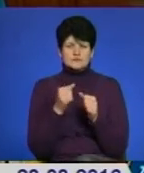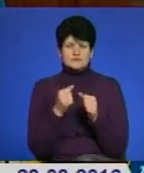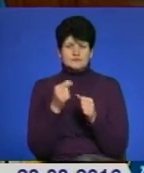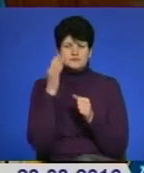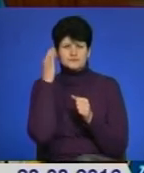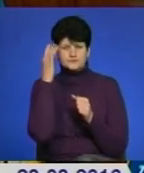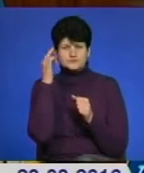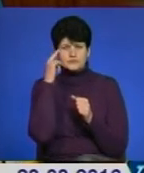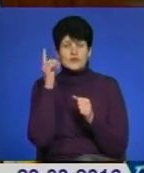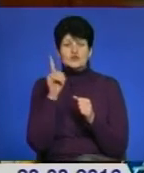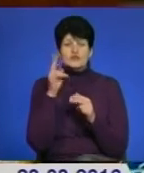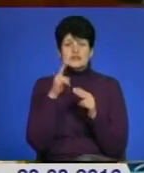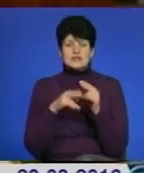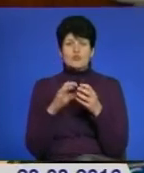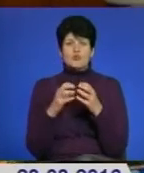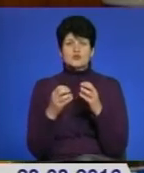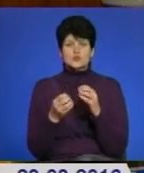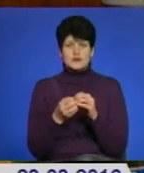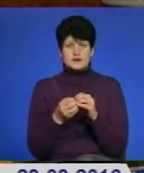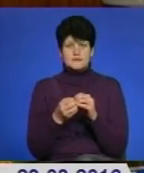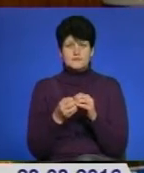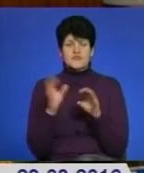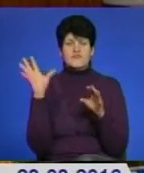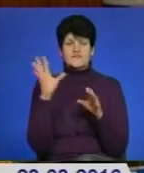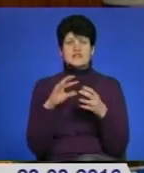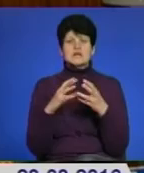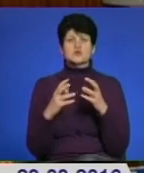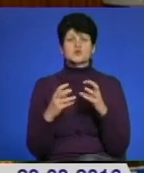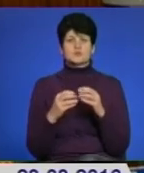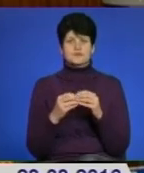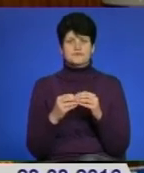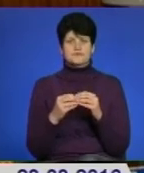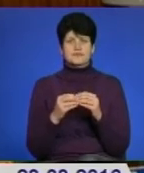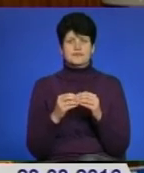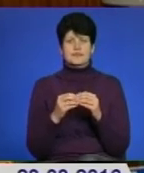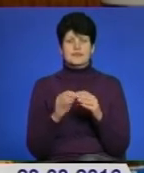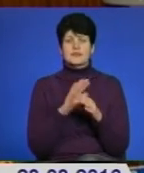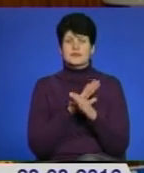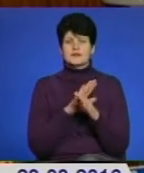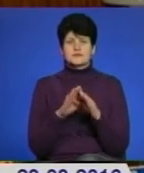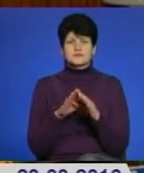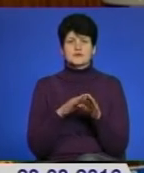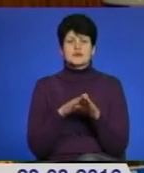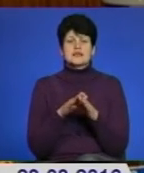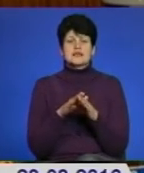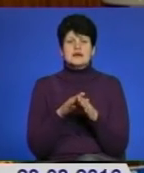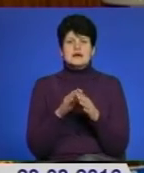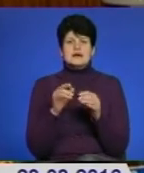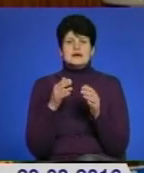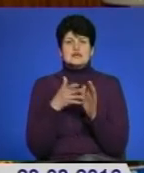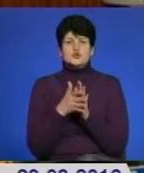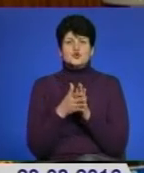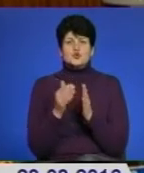що в кінцем результаті вся сума не піде на реалізацію інфраструктурних об'єктів,